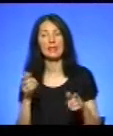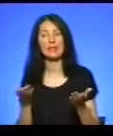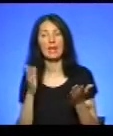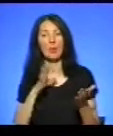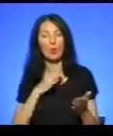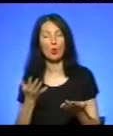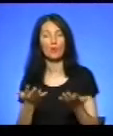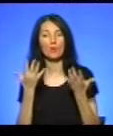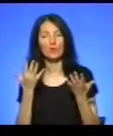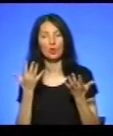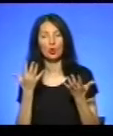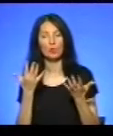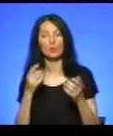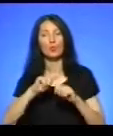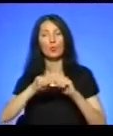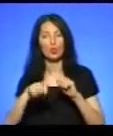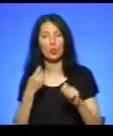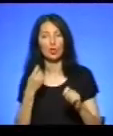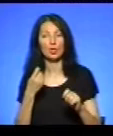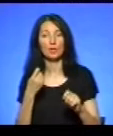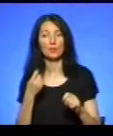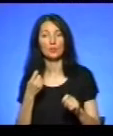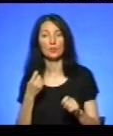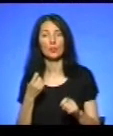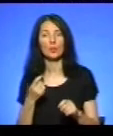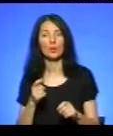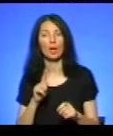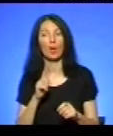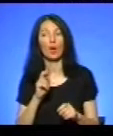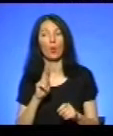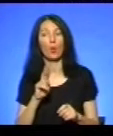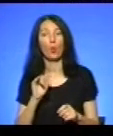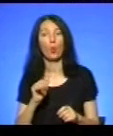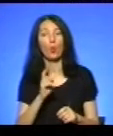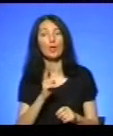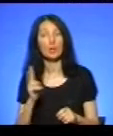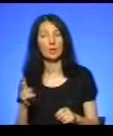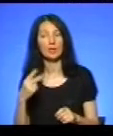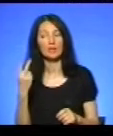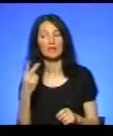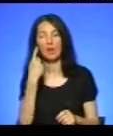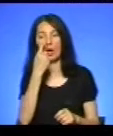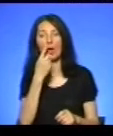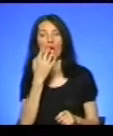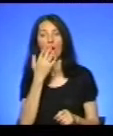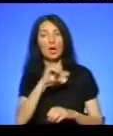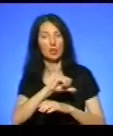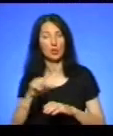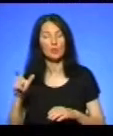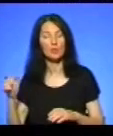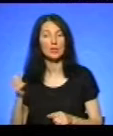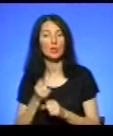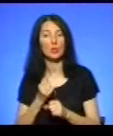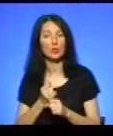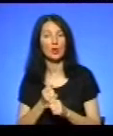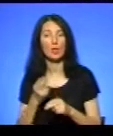виявлено порушення, у яких два іноземці працювали